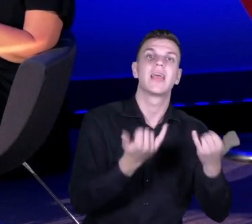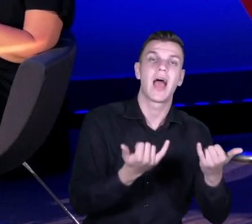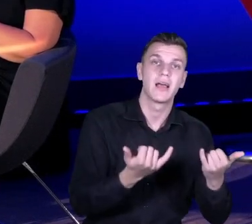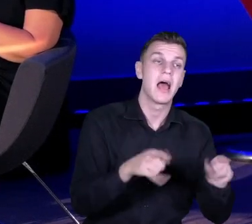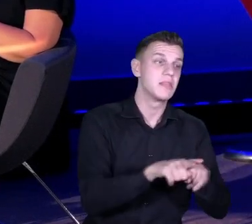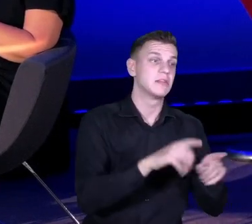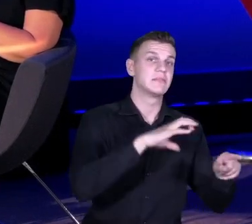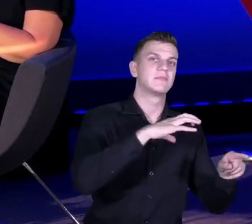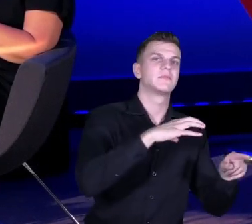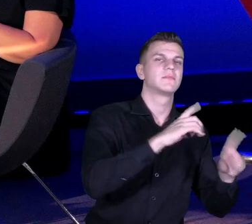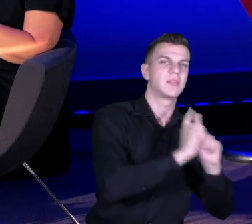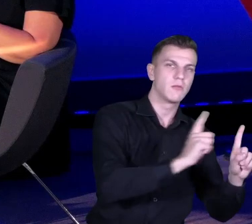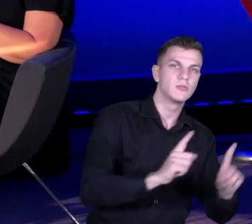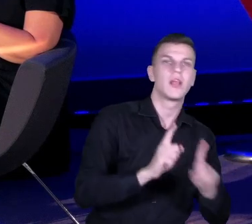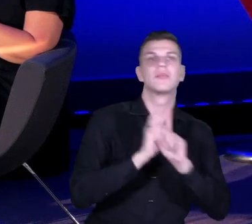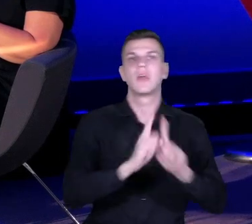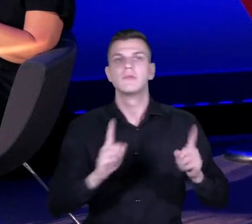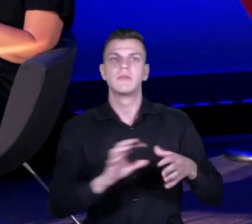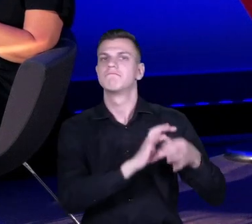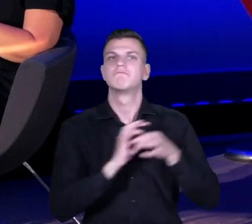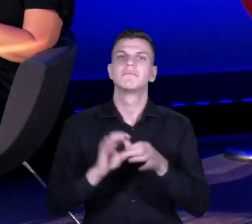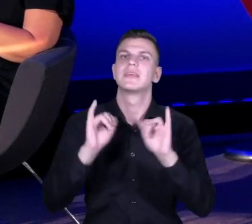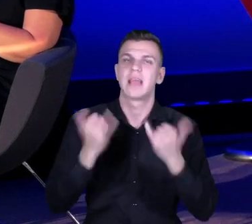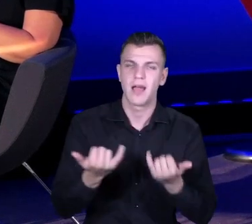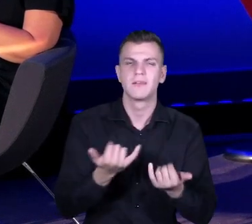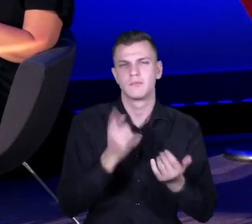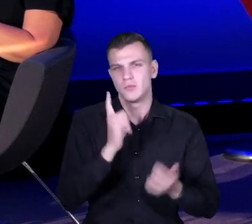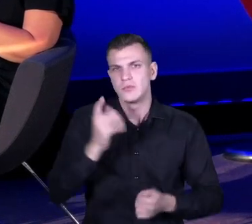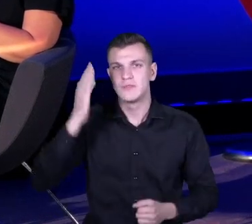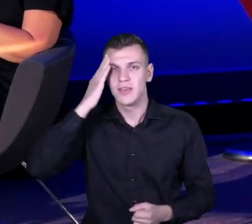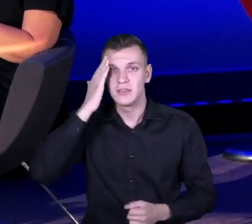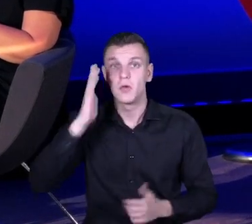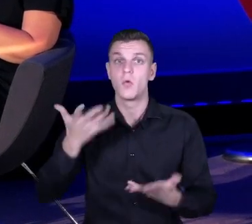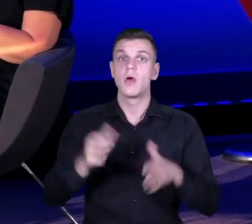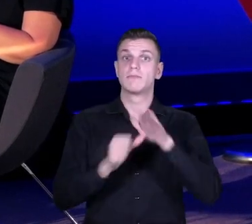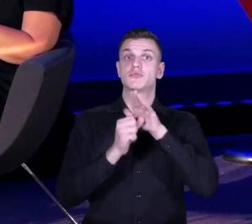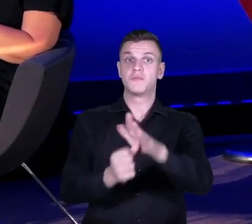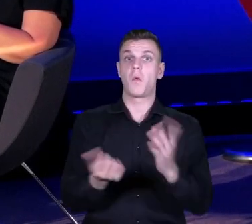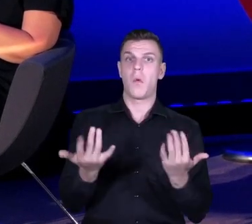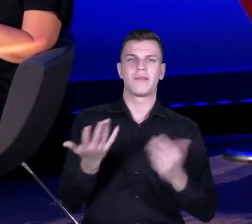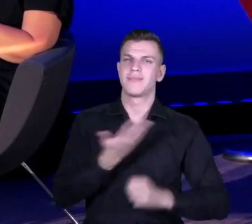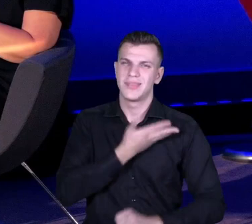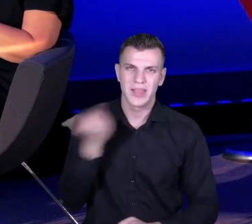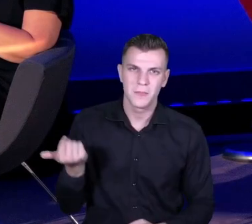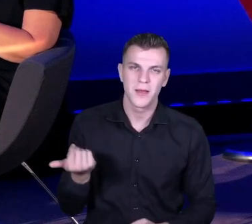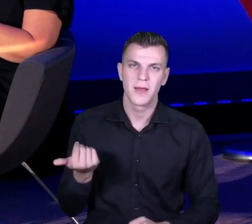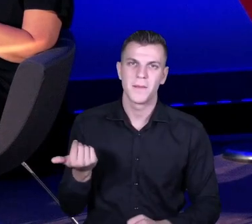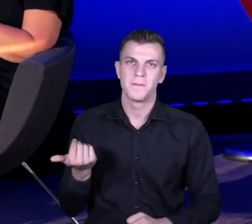Więc to przywództwo jest taką dosyć złożoną sprawą, ale myślę, że